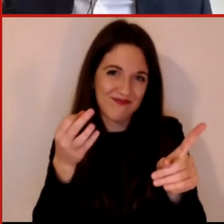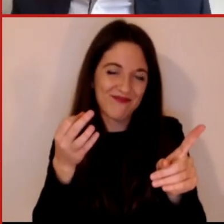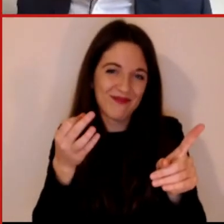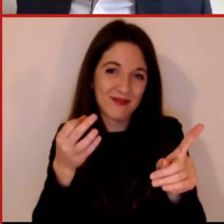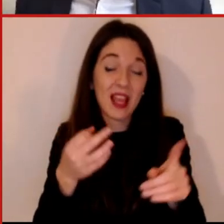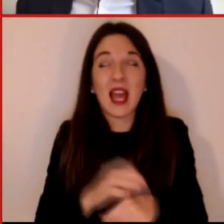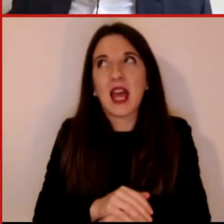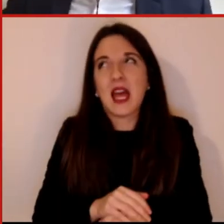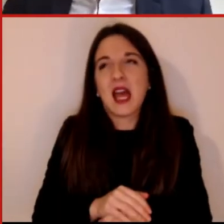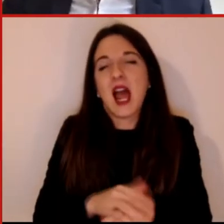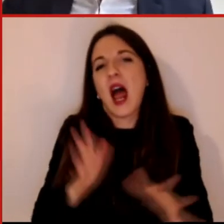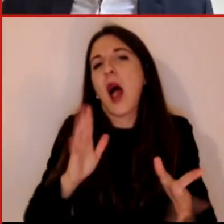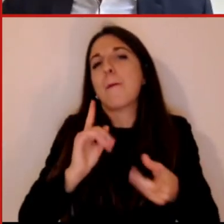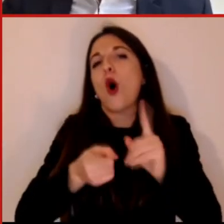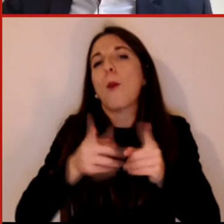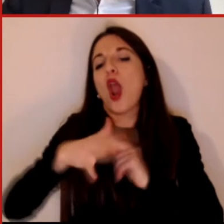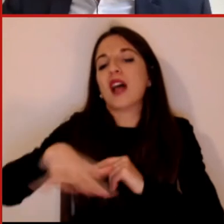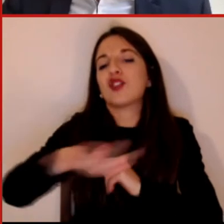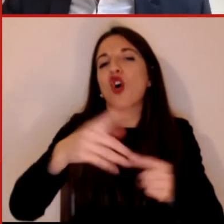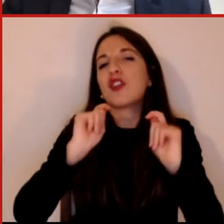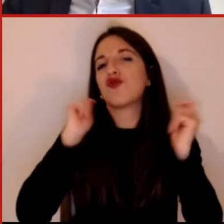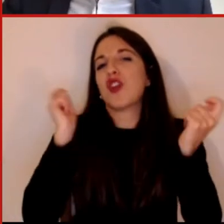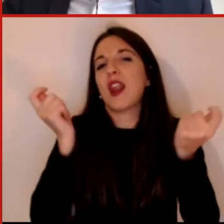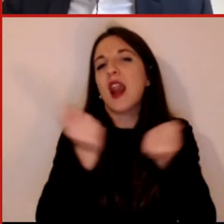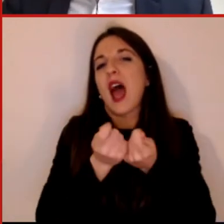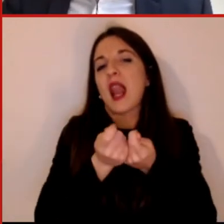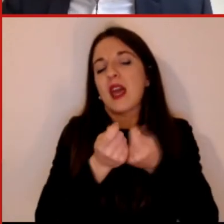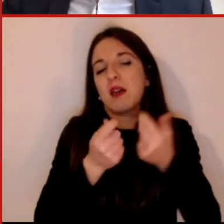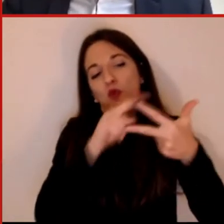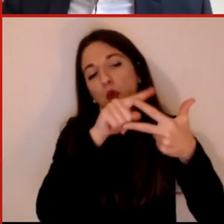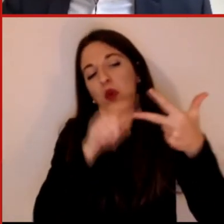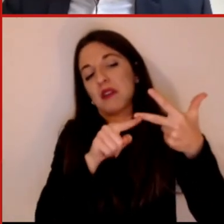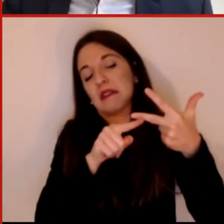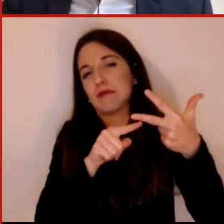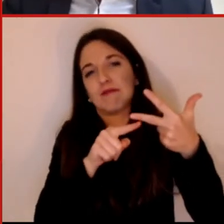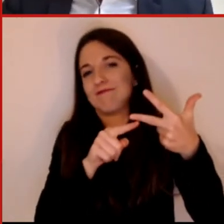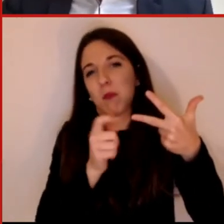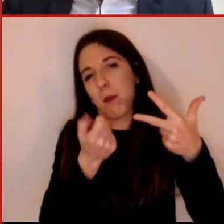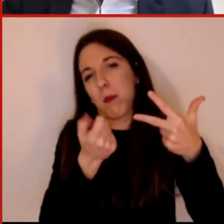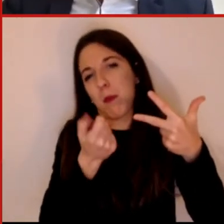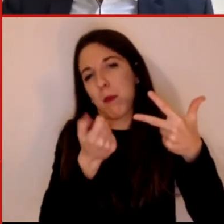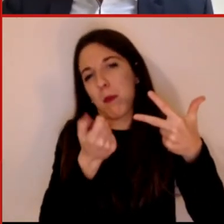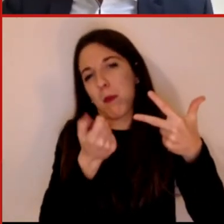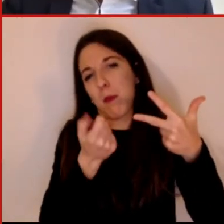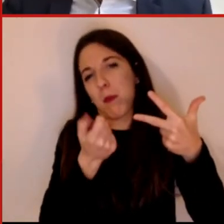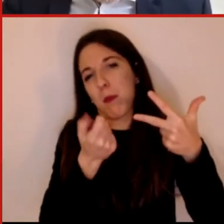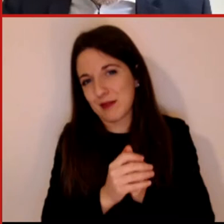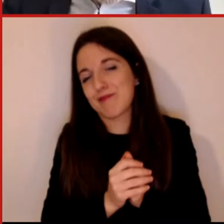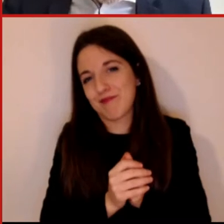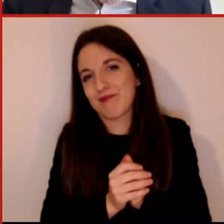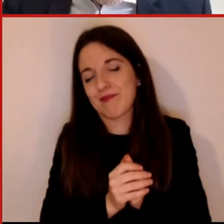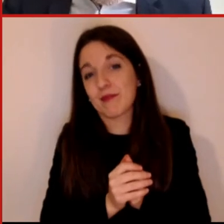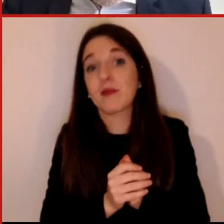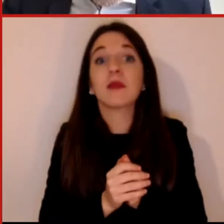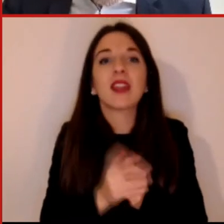rappresentativo della popolazione generale questi numeri sono un po' diversi. Mi piace notare che praticamente sono